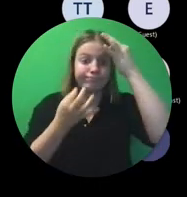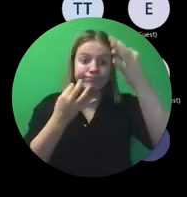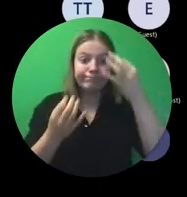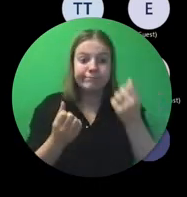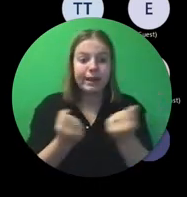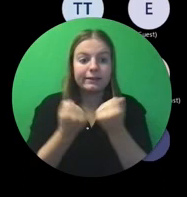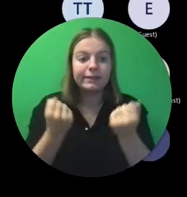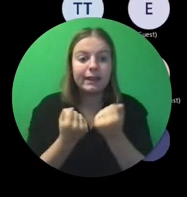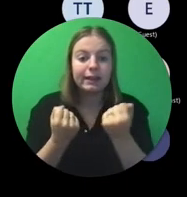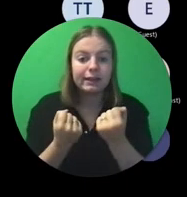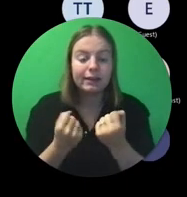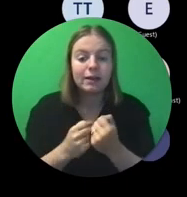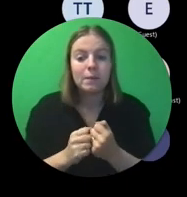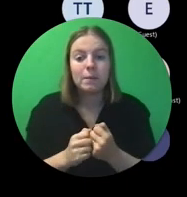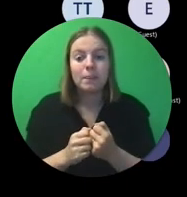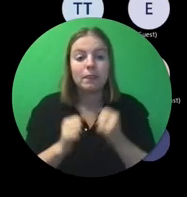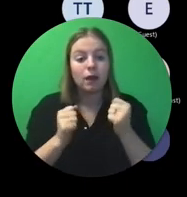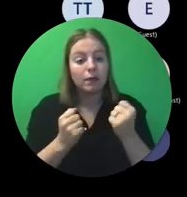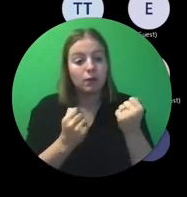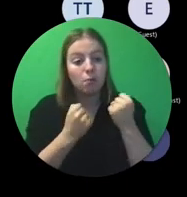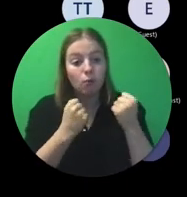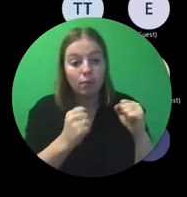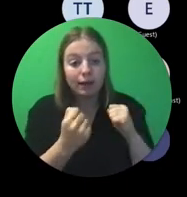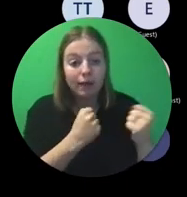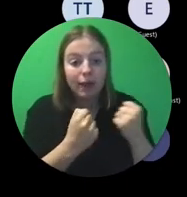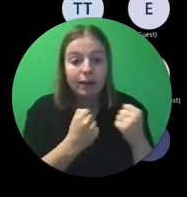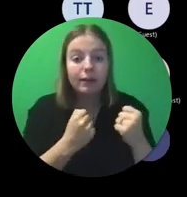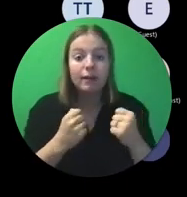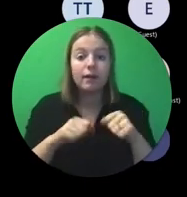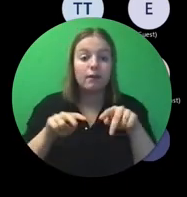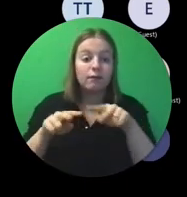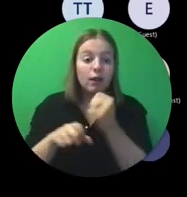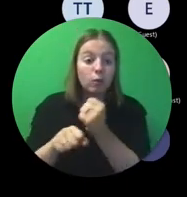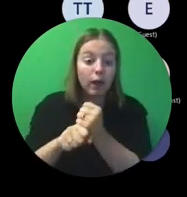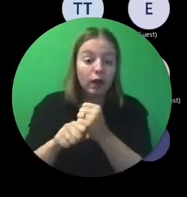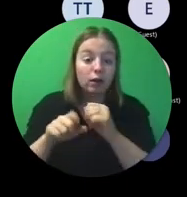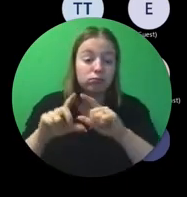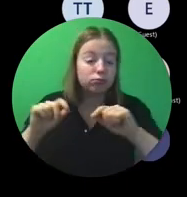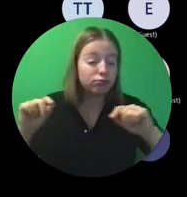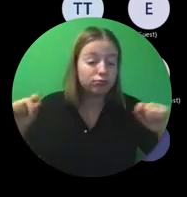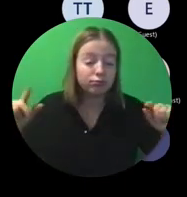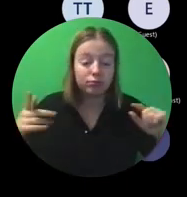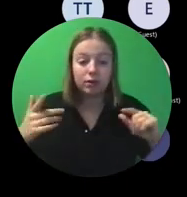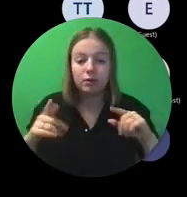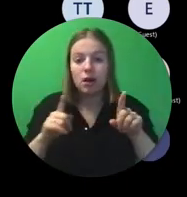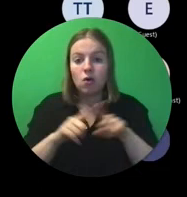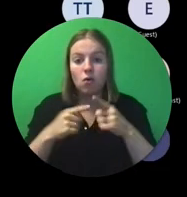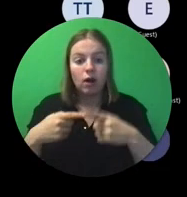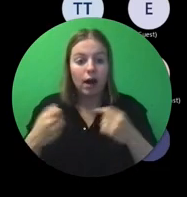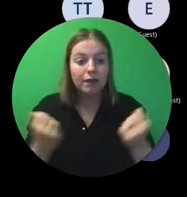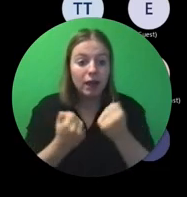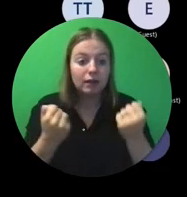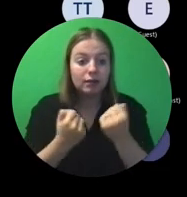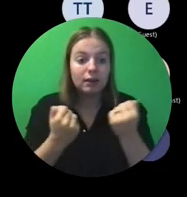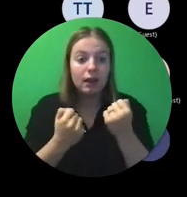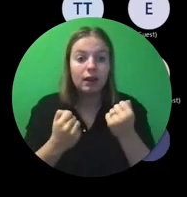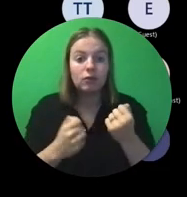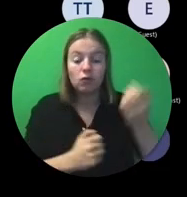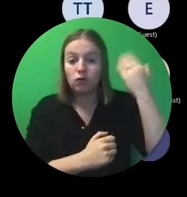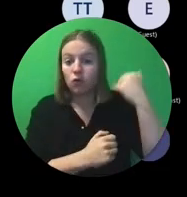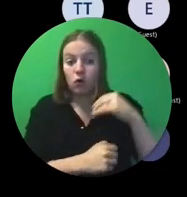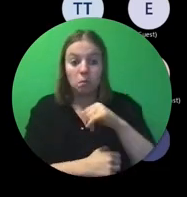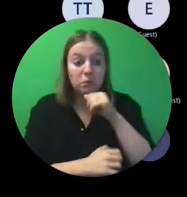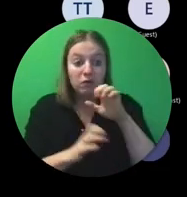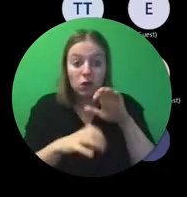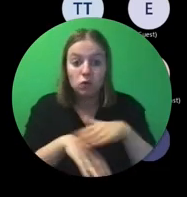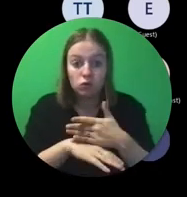Daar kan mobiliteit in zitten, veldwerk, noem maar op. Of ook activiteiten die voorheen niet of minder werden gedaan.